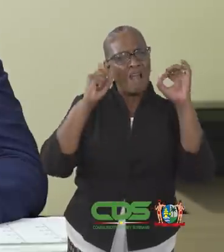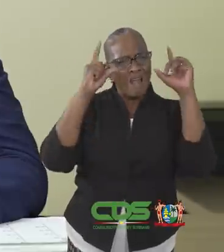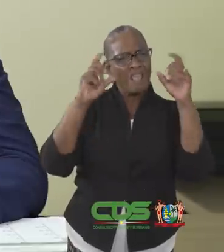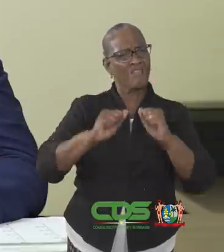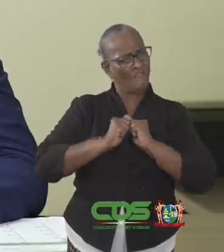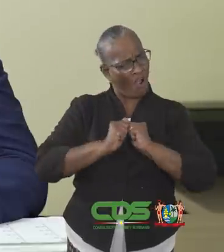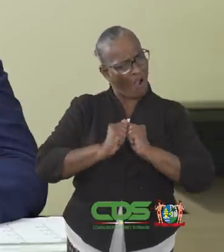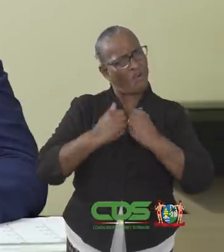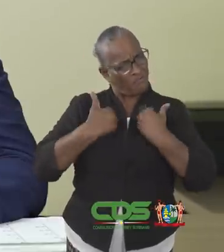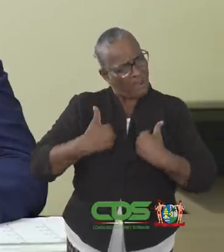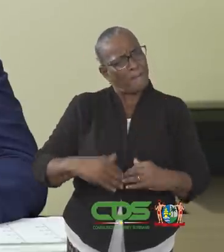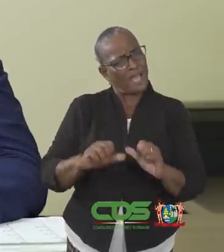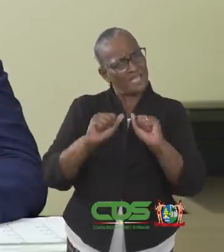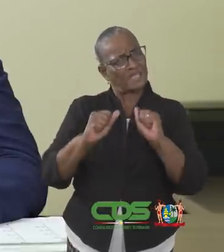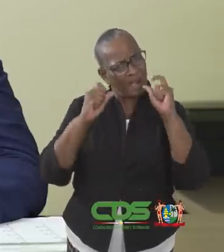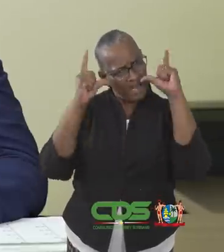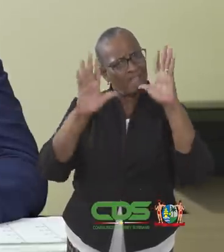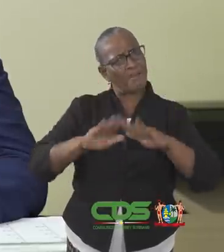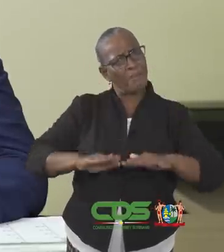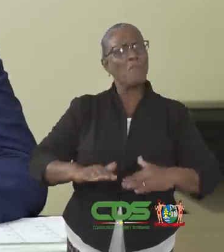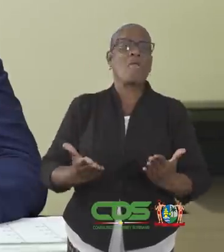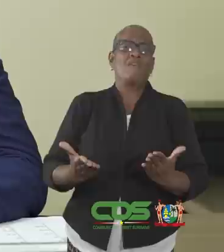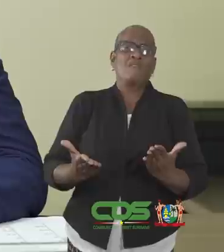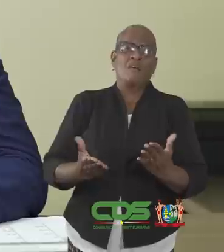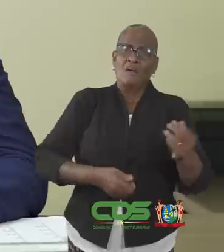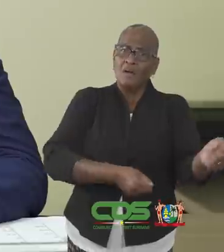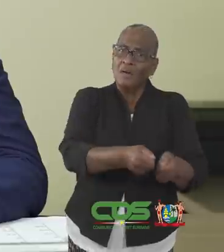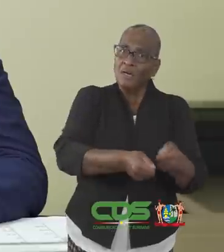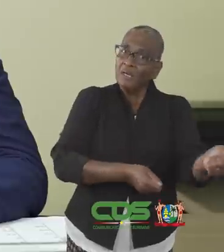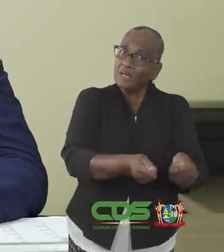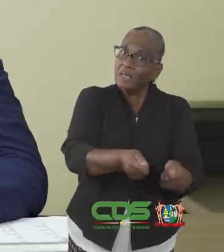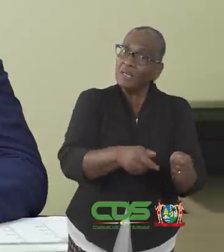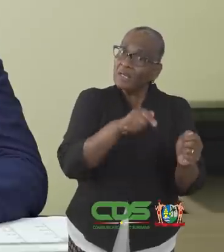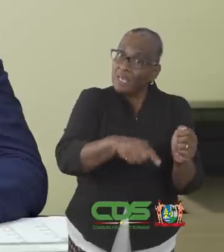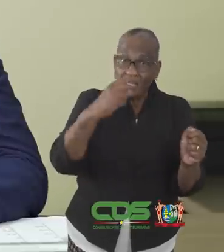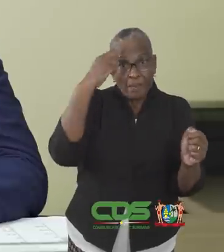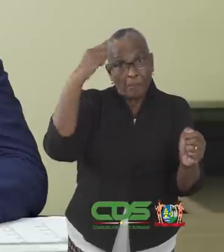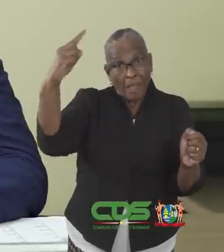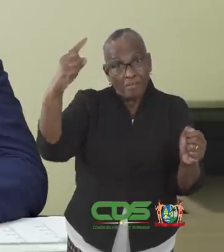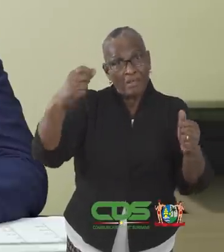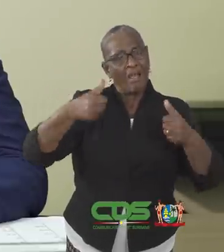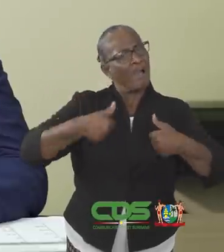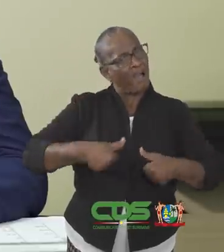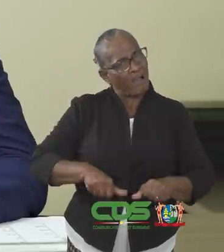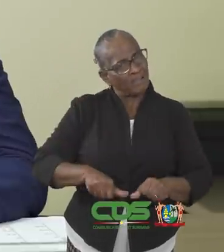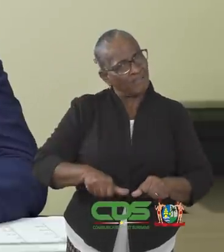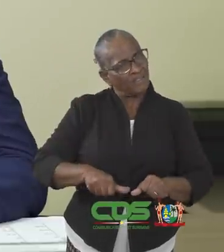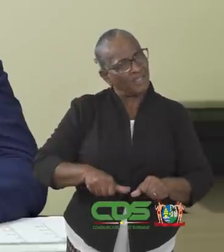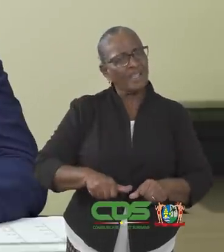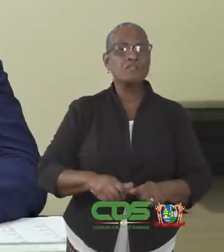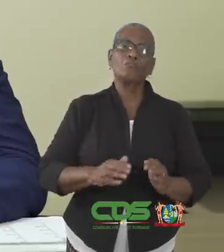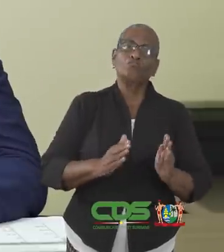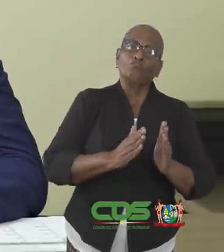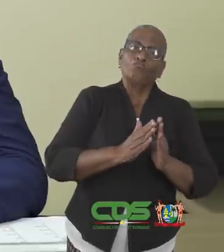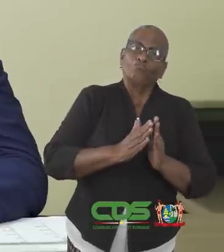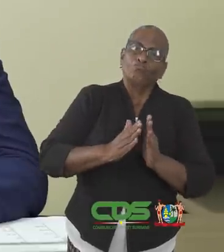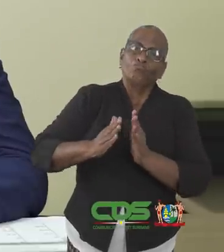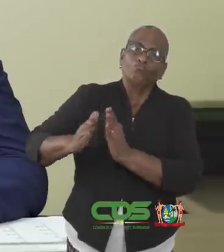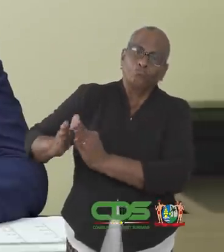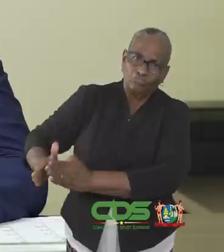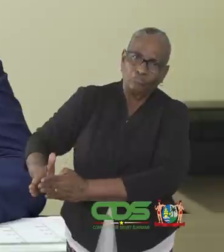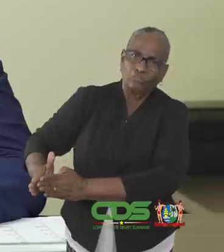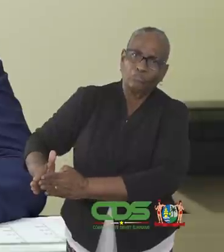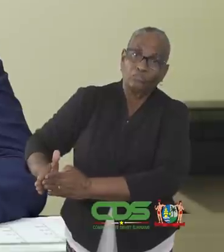het in liefde houden van Surinamers. Ook wij als regering zullen reeds geplande activiteiten zoveel mogelijk